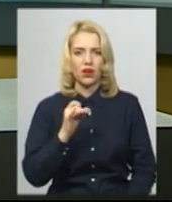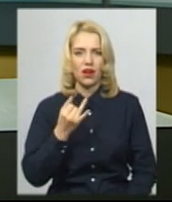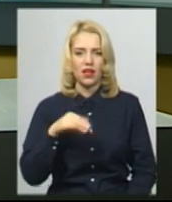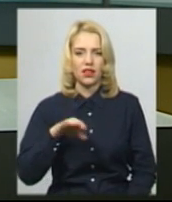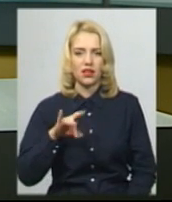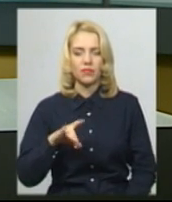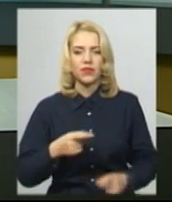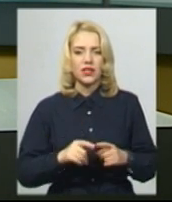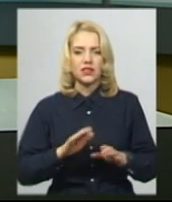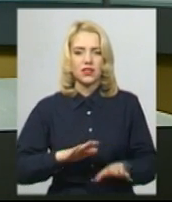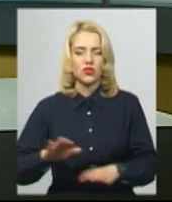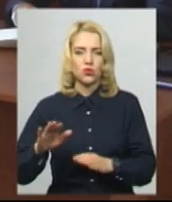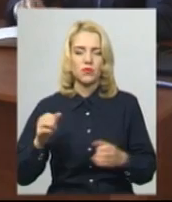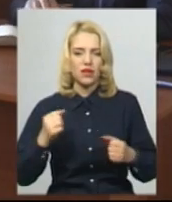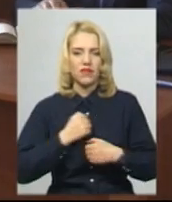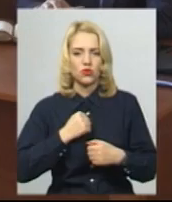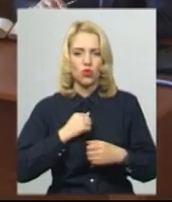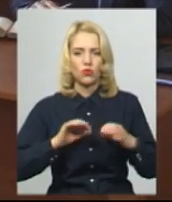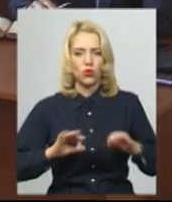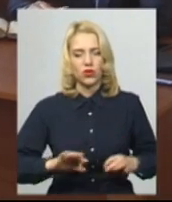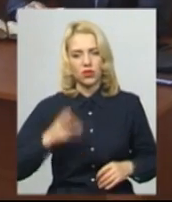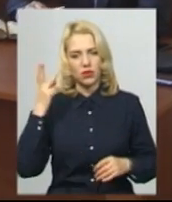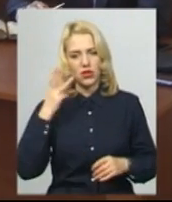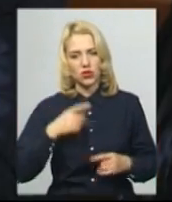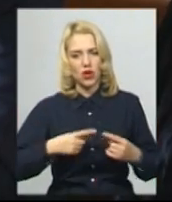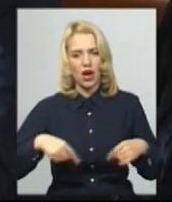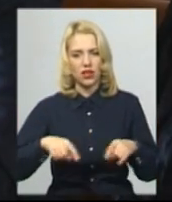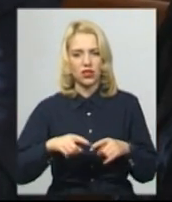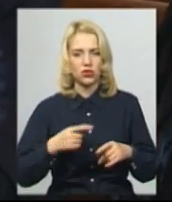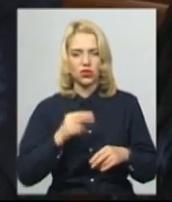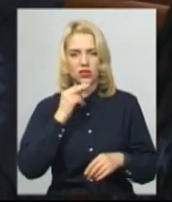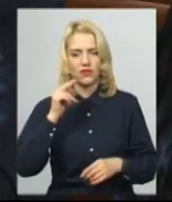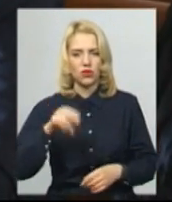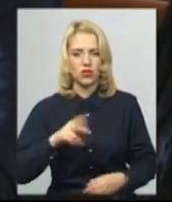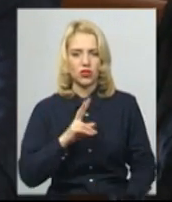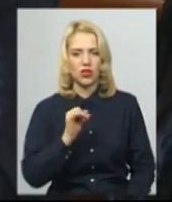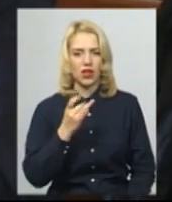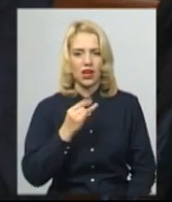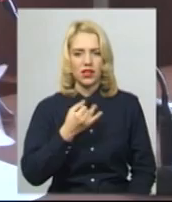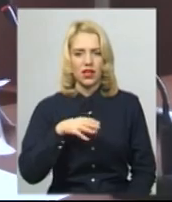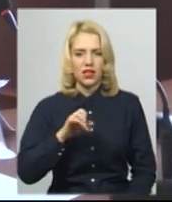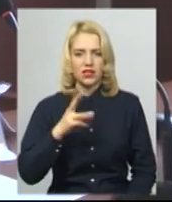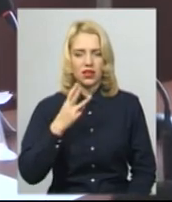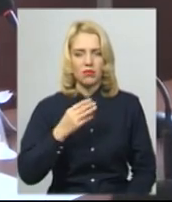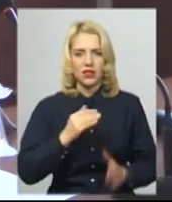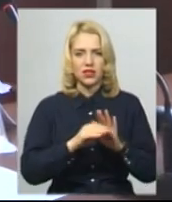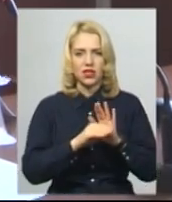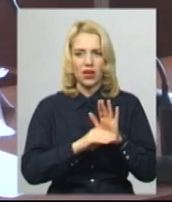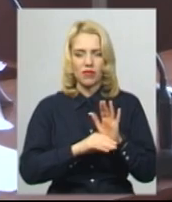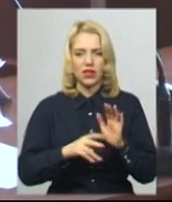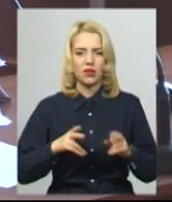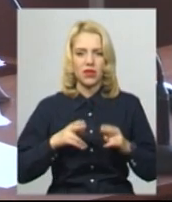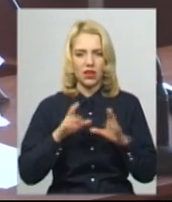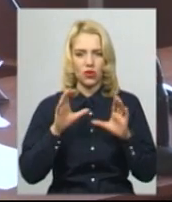Заступник військового прокурора Хмельницького гарнізону Микола Луців звинувачує Віктора Крайтора за трьома статтями кримінального кодексу.